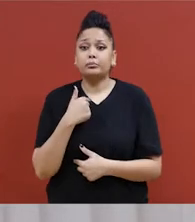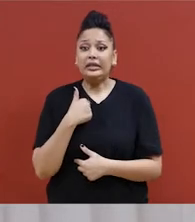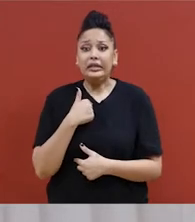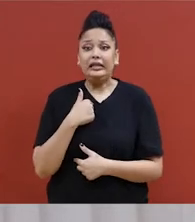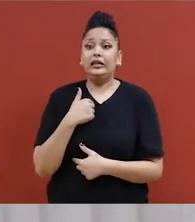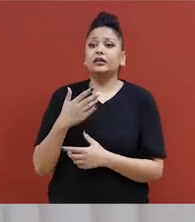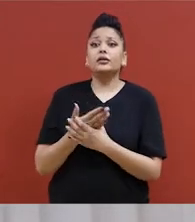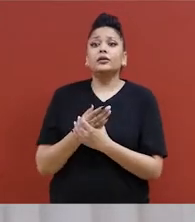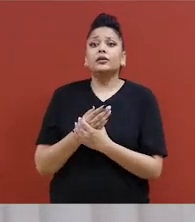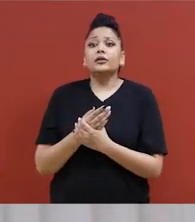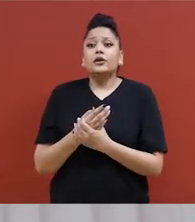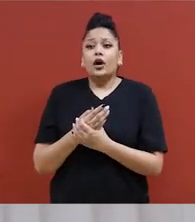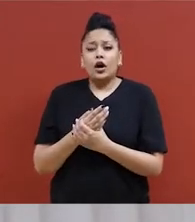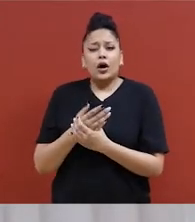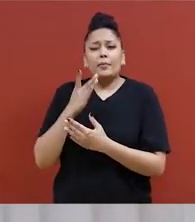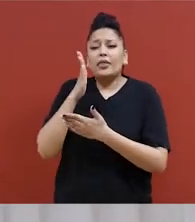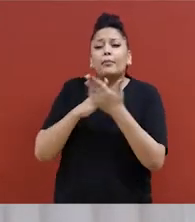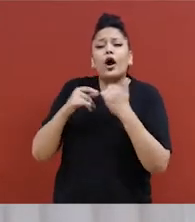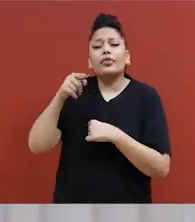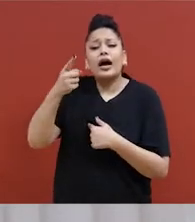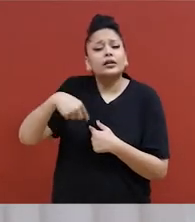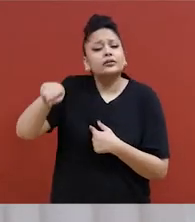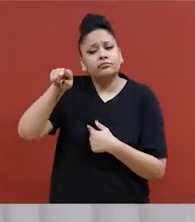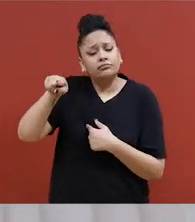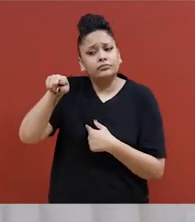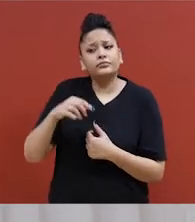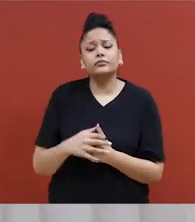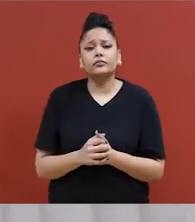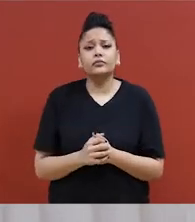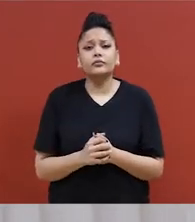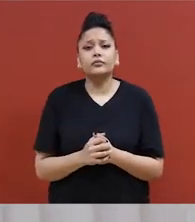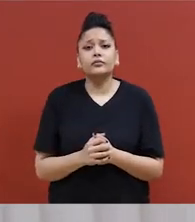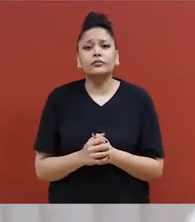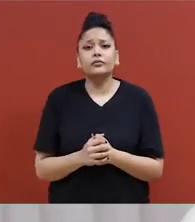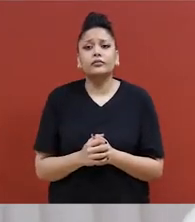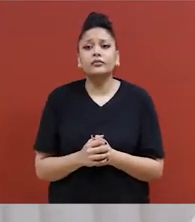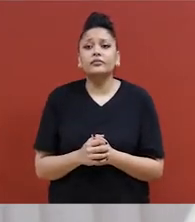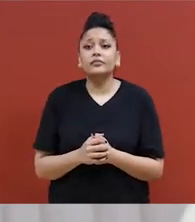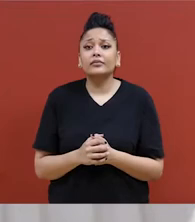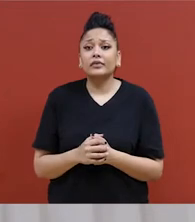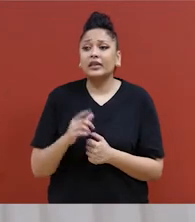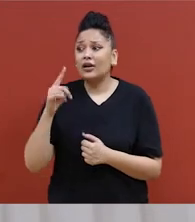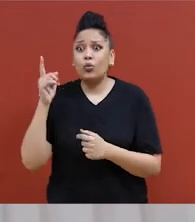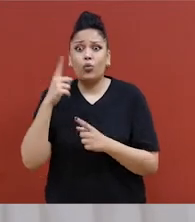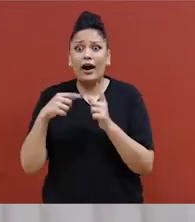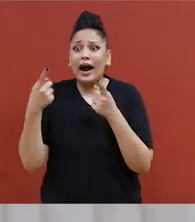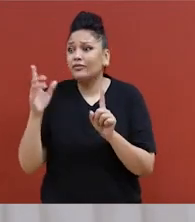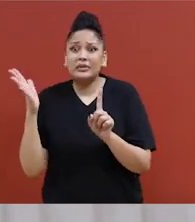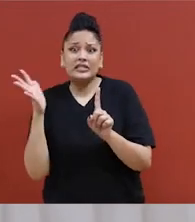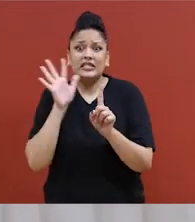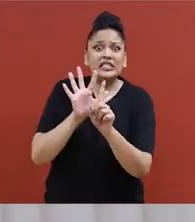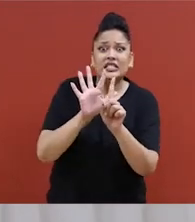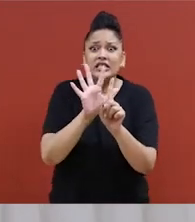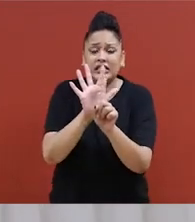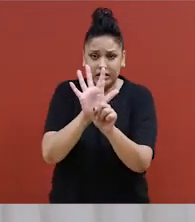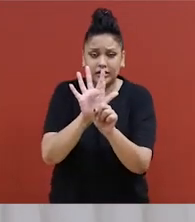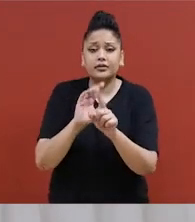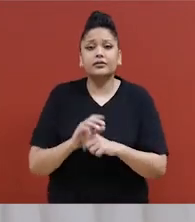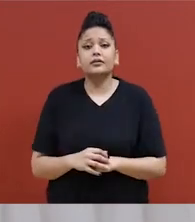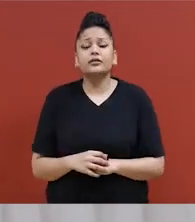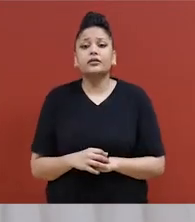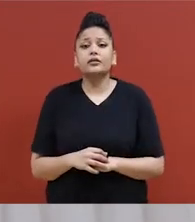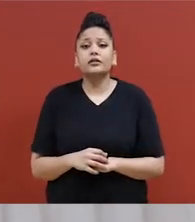du corps contre celles qui sont plus petites. Alors, regardons ça. Cette attaque, c'est quand les mains sont autour de notre cou,